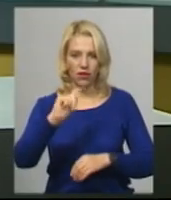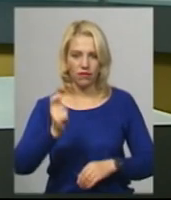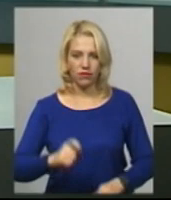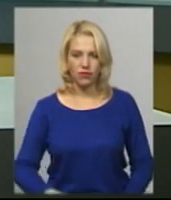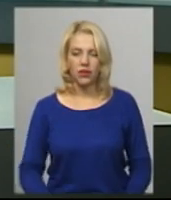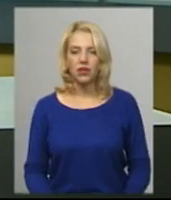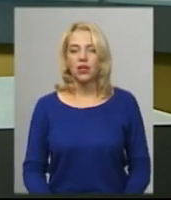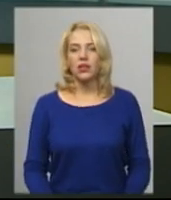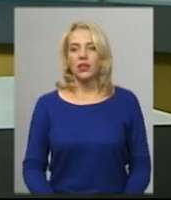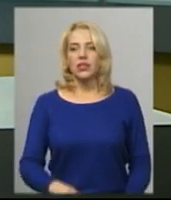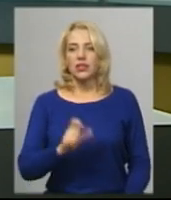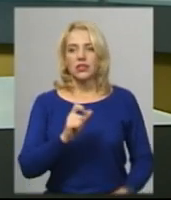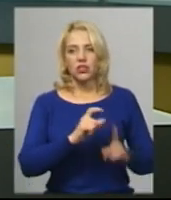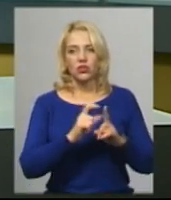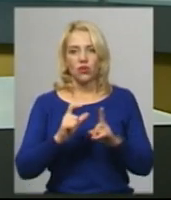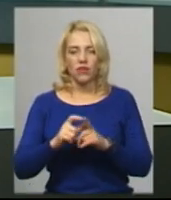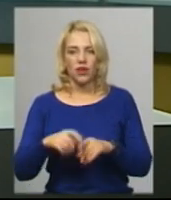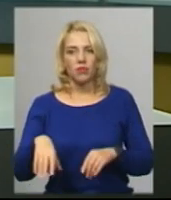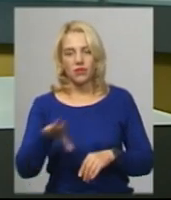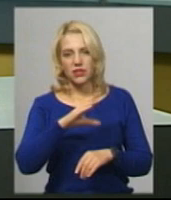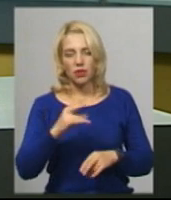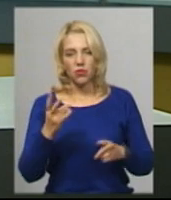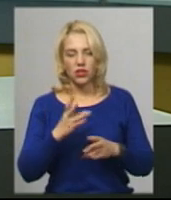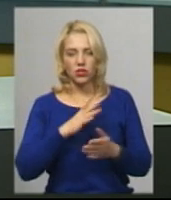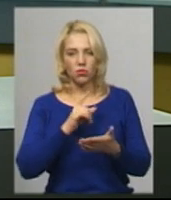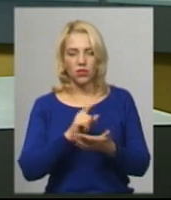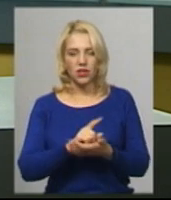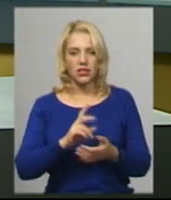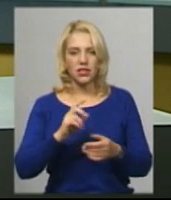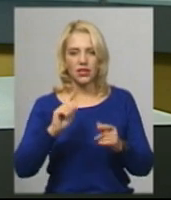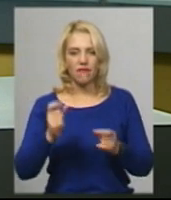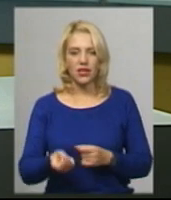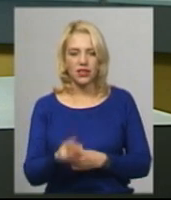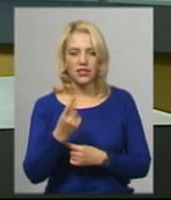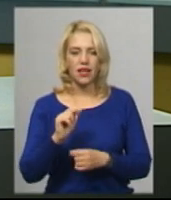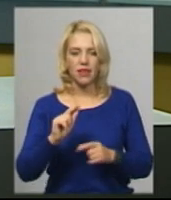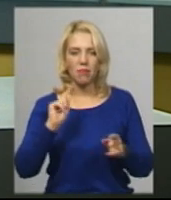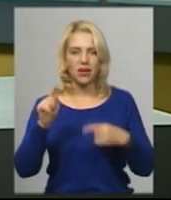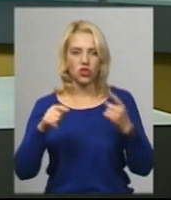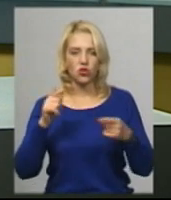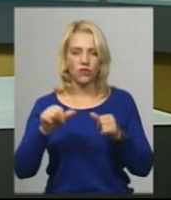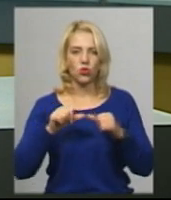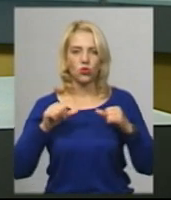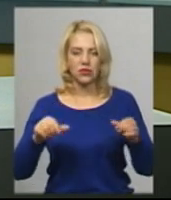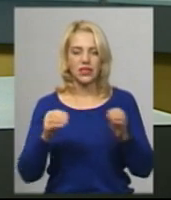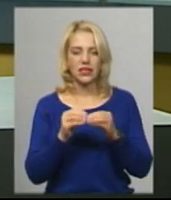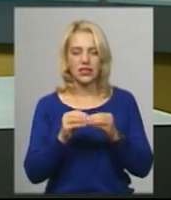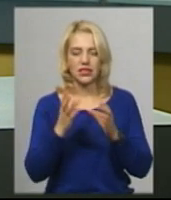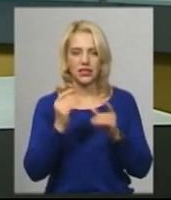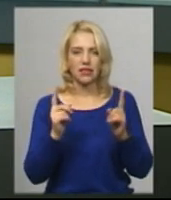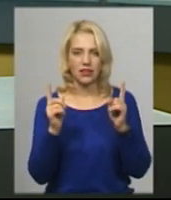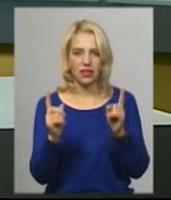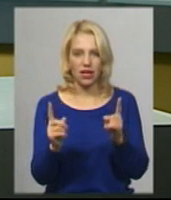За словами Миколи Голика, усі призовники зобов'язані з'явитись на призовну комісію в 10-денний термін. За ухилення від служби